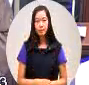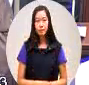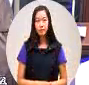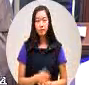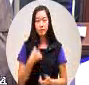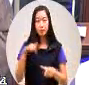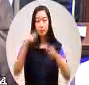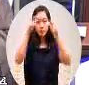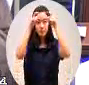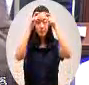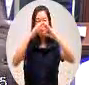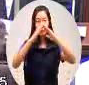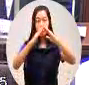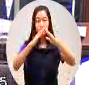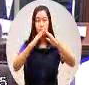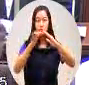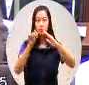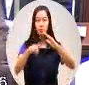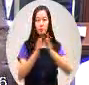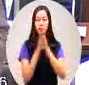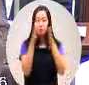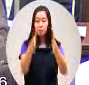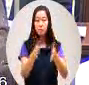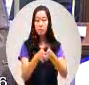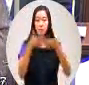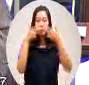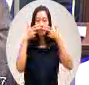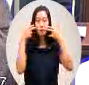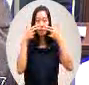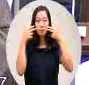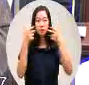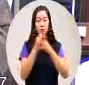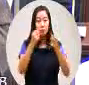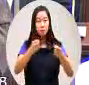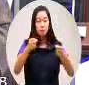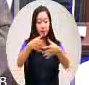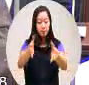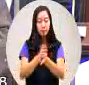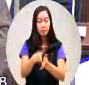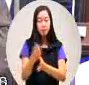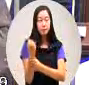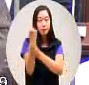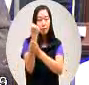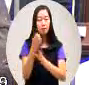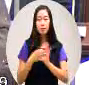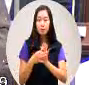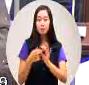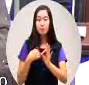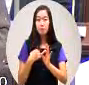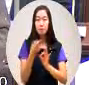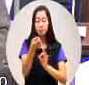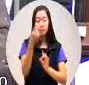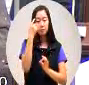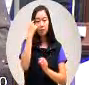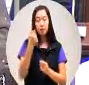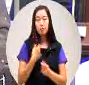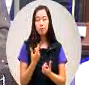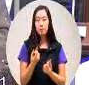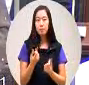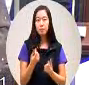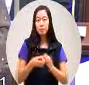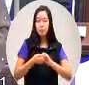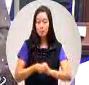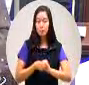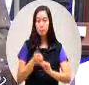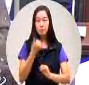高雄市对原住民的支持跟关心我想我们医师谭大一言一定